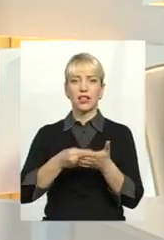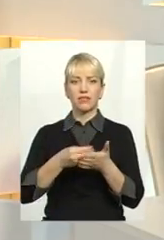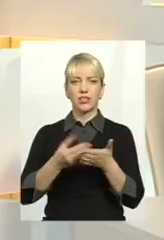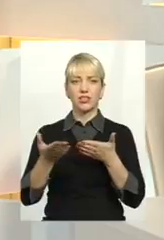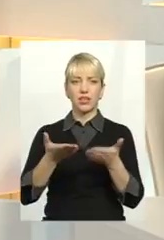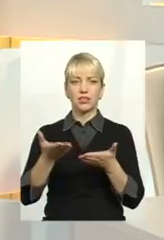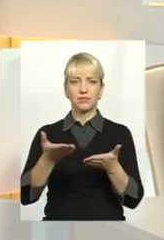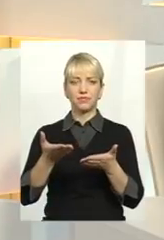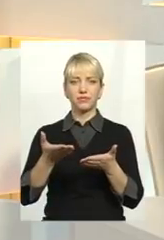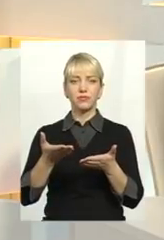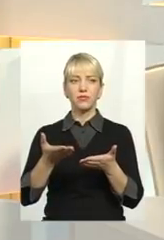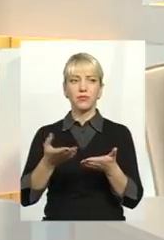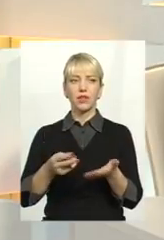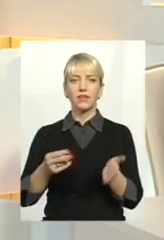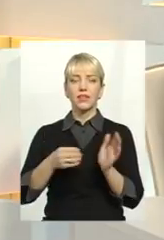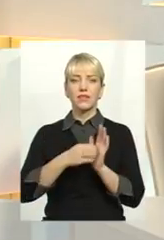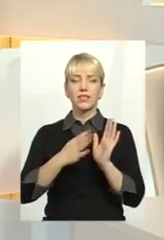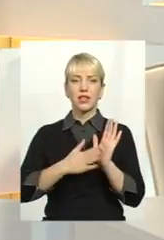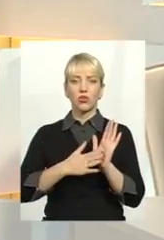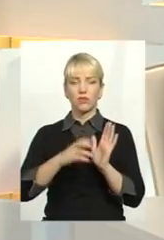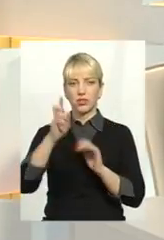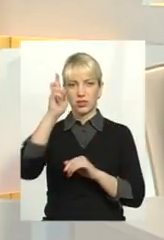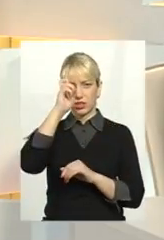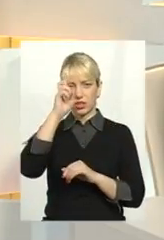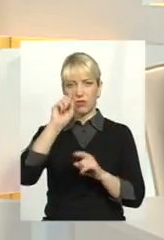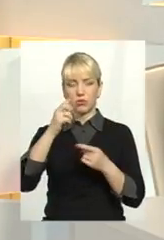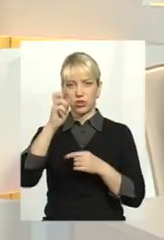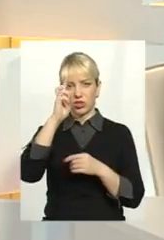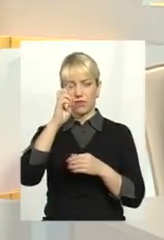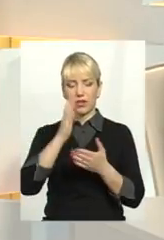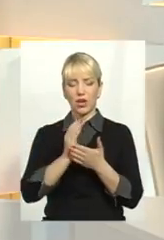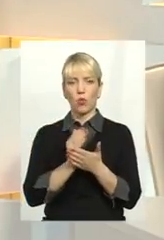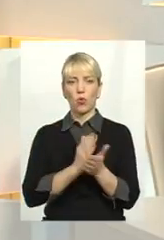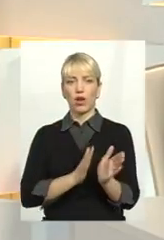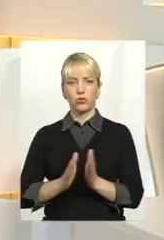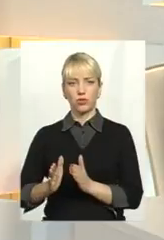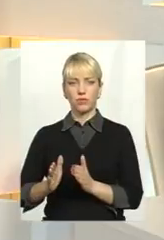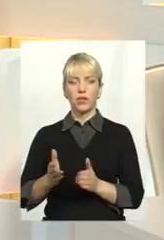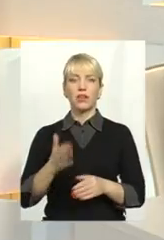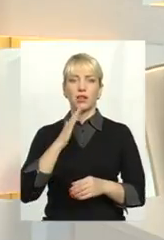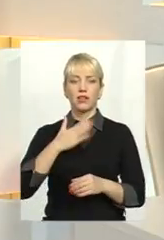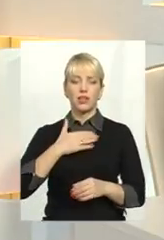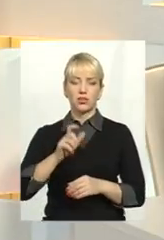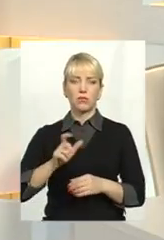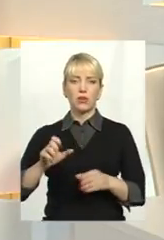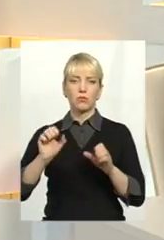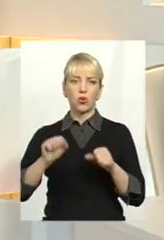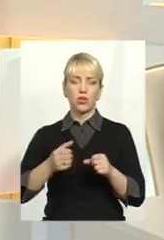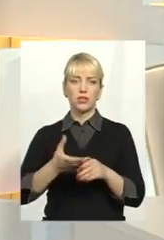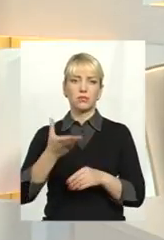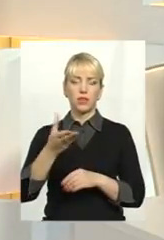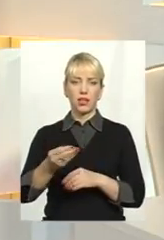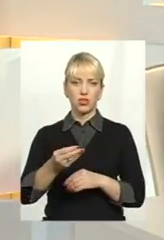встановлені державою або ж державним регулятором, наші мешканці могли сплачувати